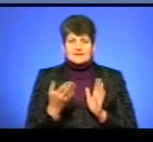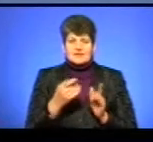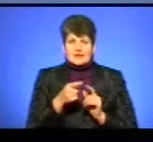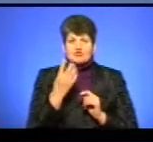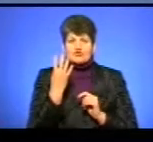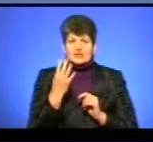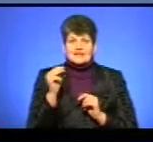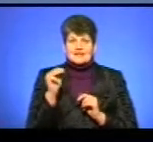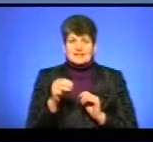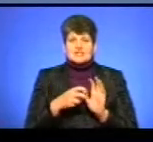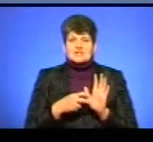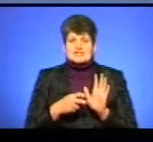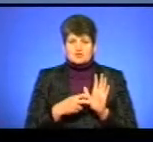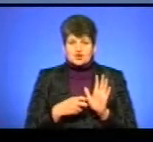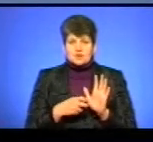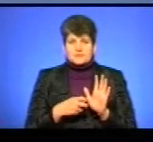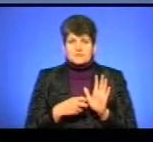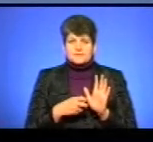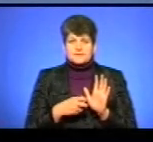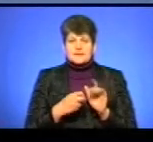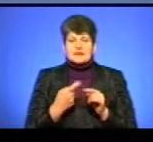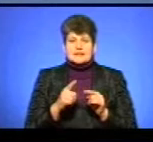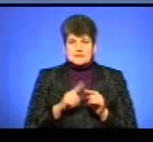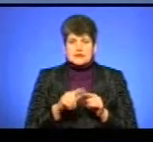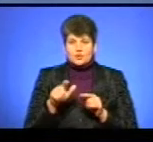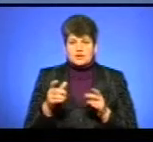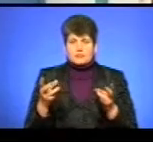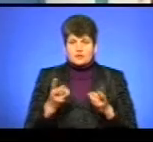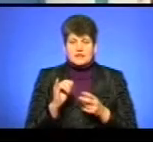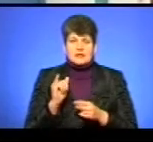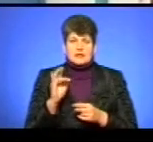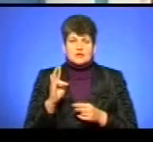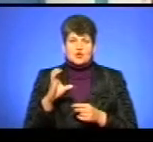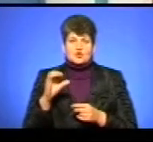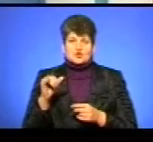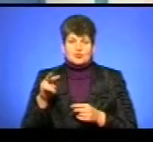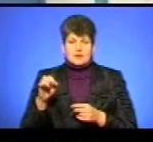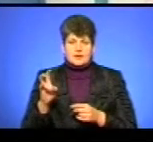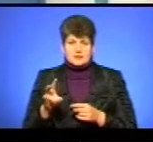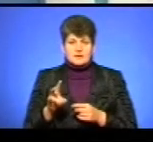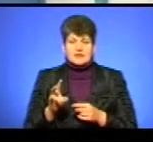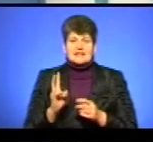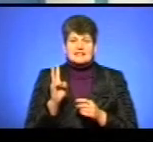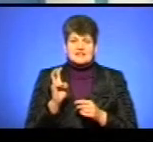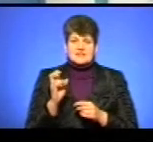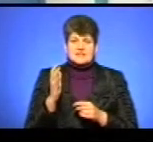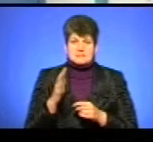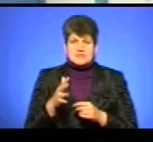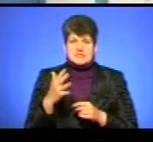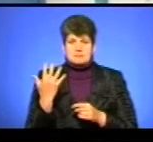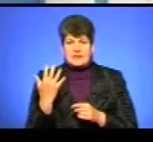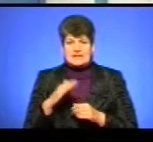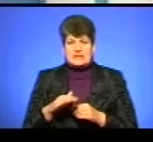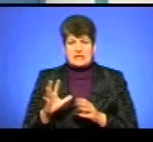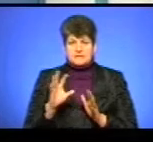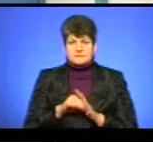4700 – це є пацієнти, які потребують інсулінотерапії, в тому числі 255 дітей.